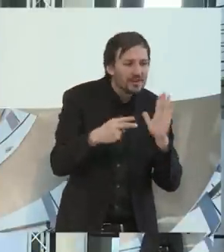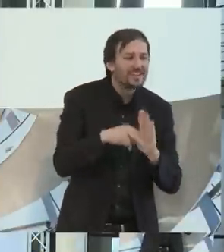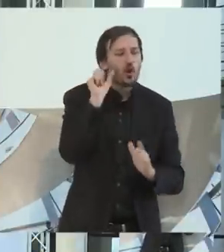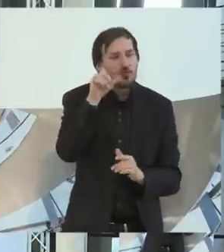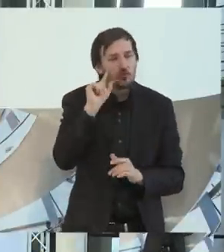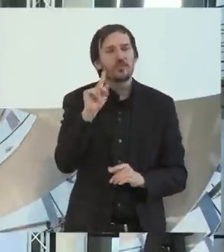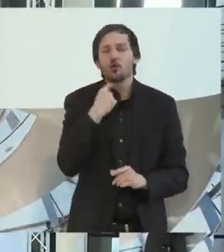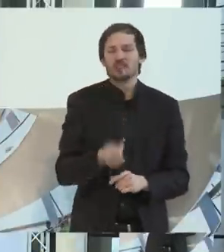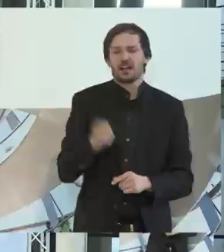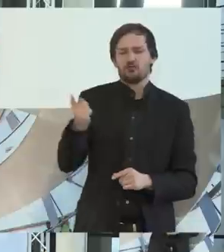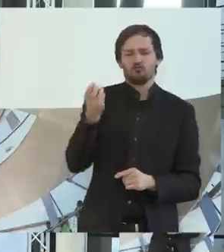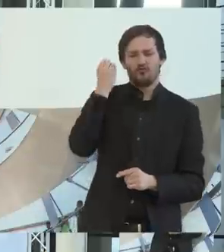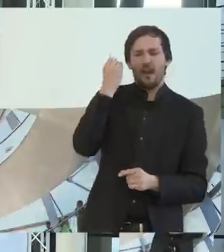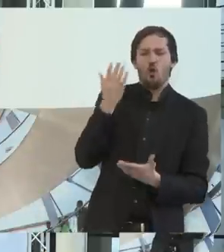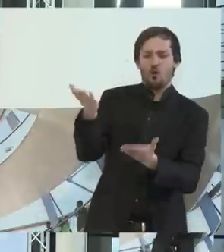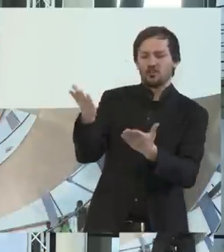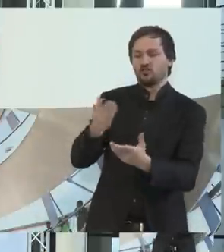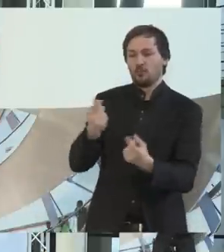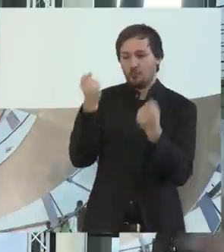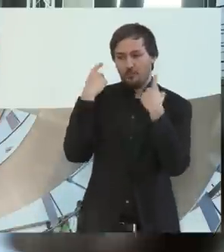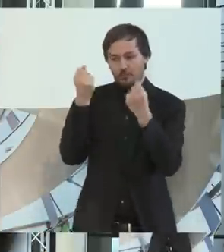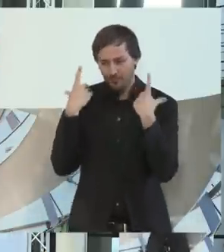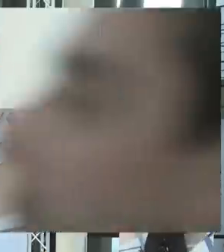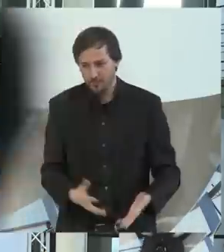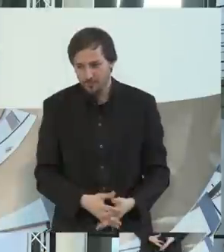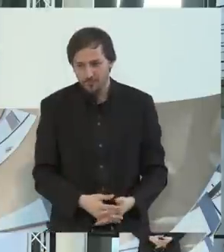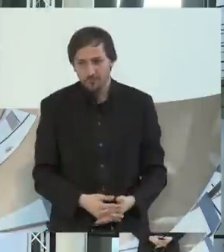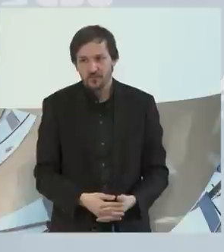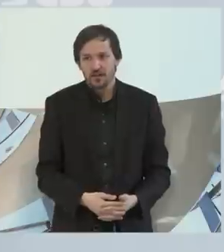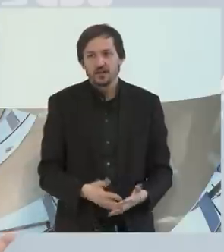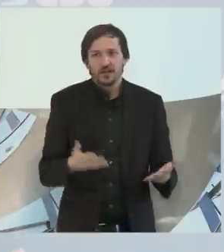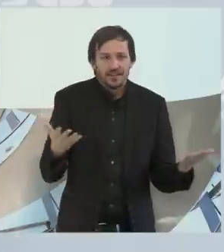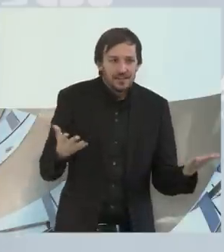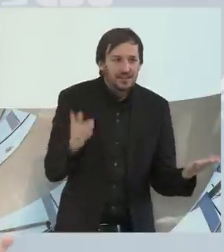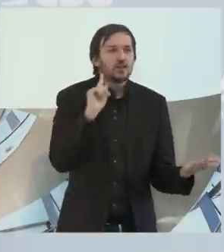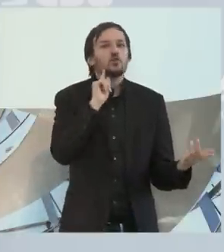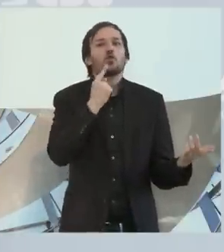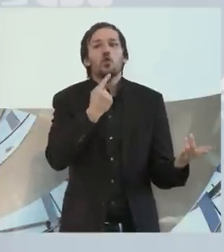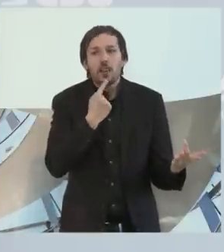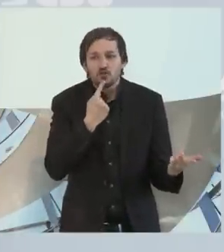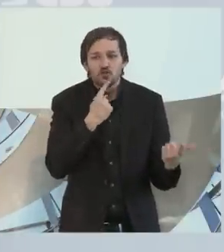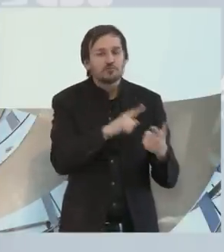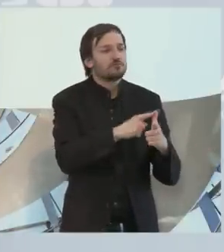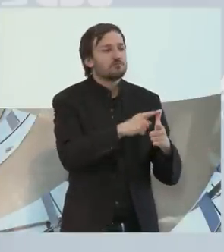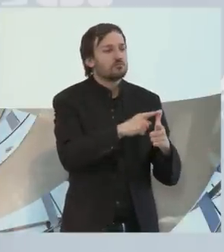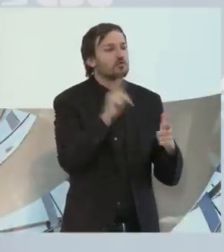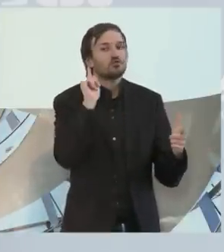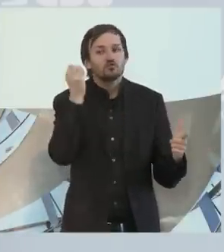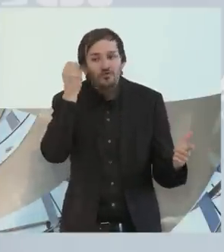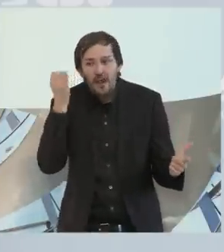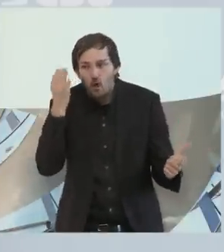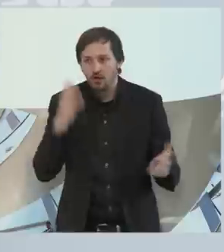auch nachgesagt, für Gehörlose und die, die schwerer hören.